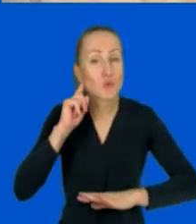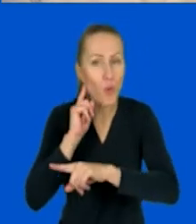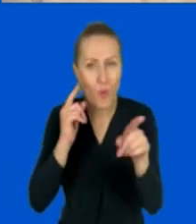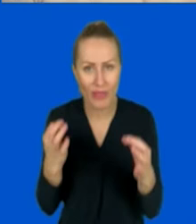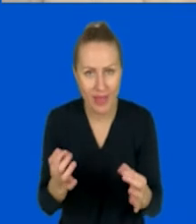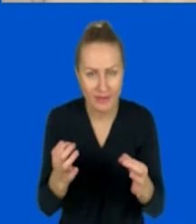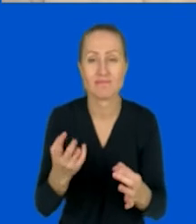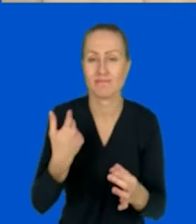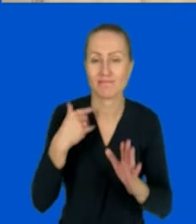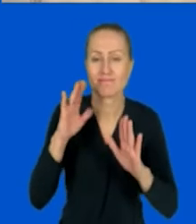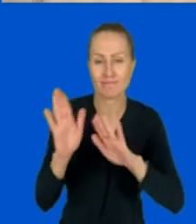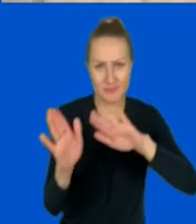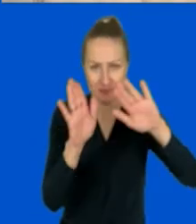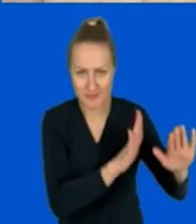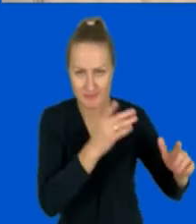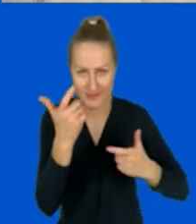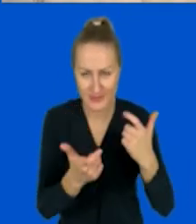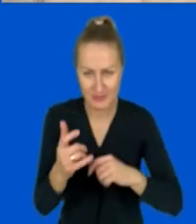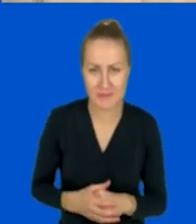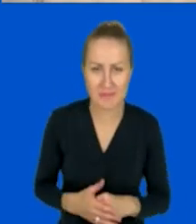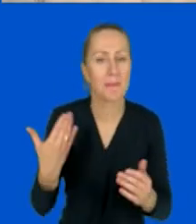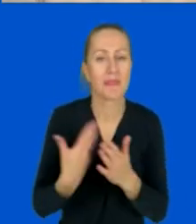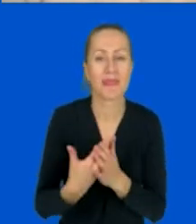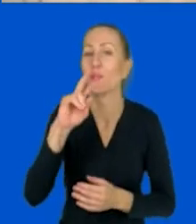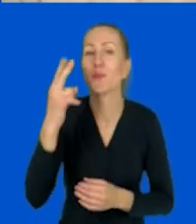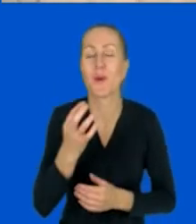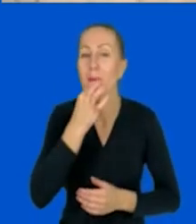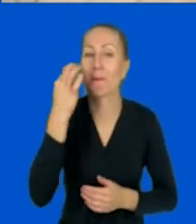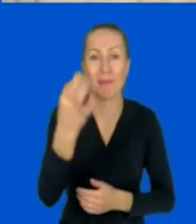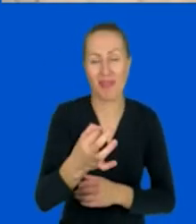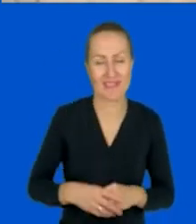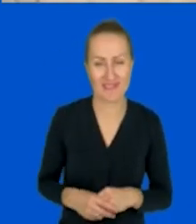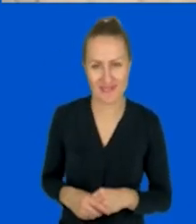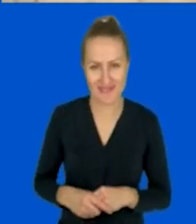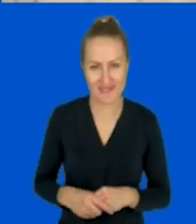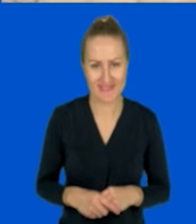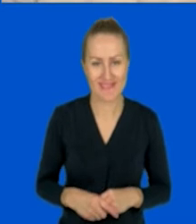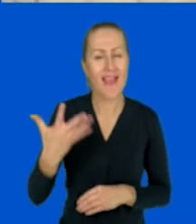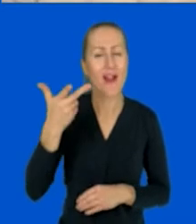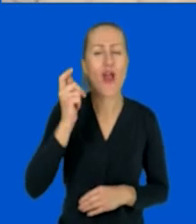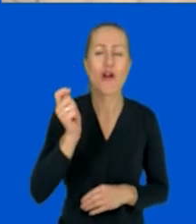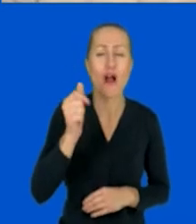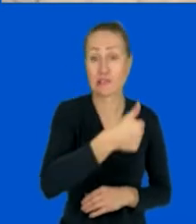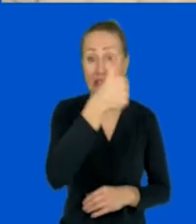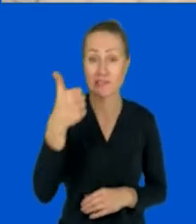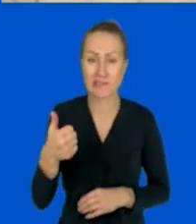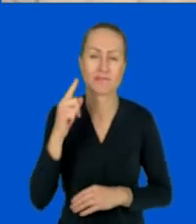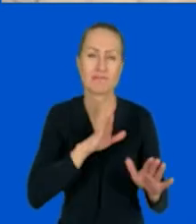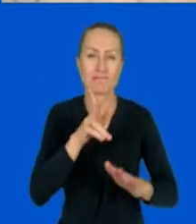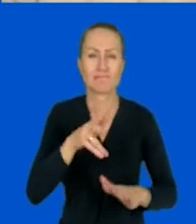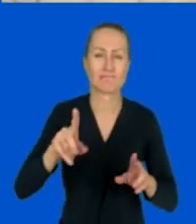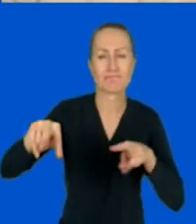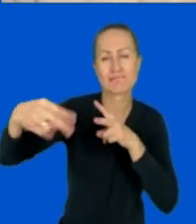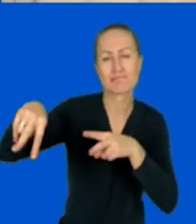przewinąć, ponieważ chcę Wam zadać następne pytanie. Ile godzin dziennie spędzacie na kolach? Mam